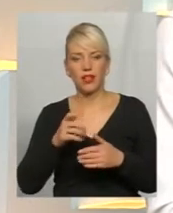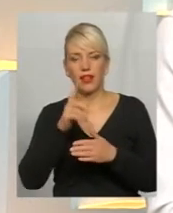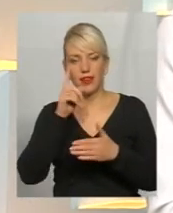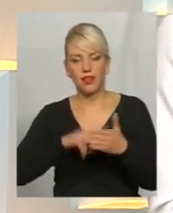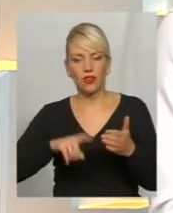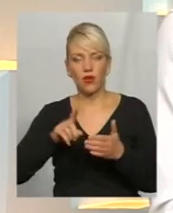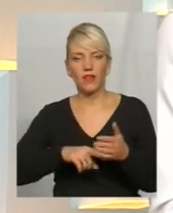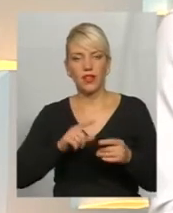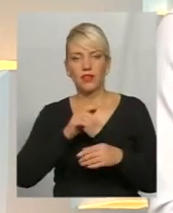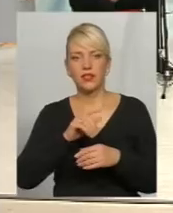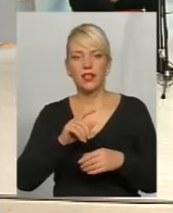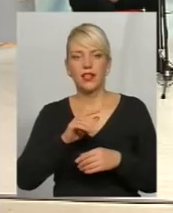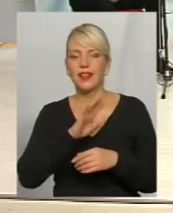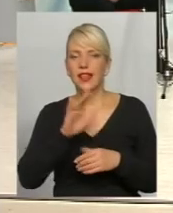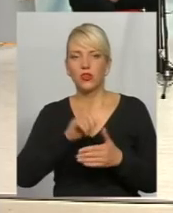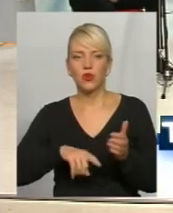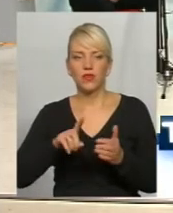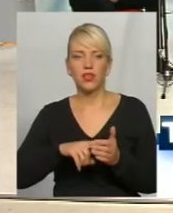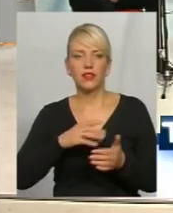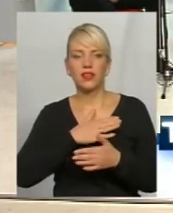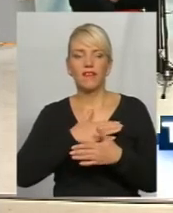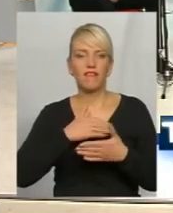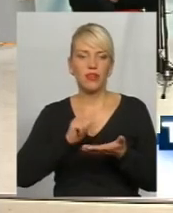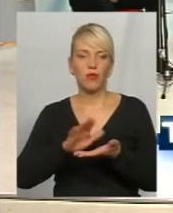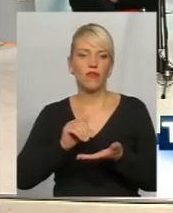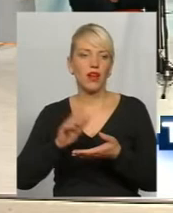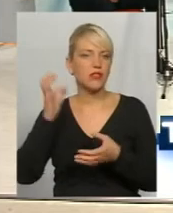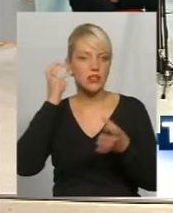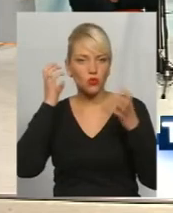мало того, що не довіряють. Вони ще відмовляються чути, слухати.